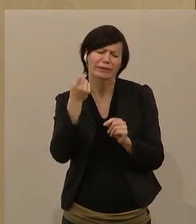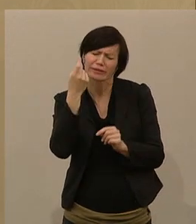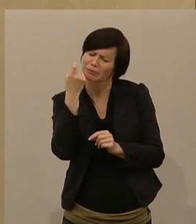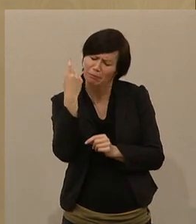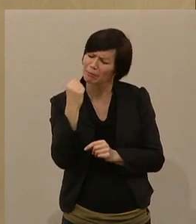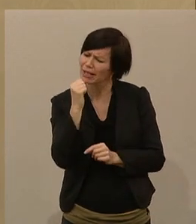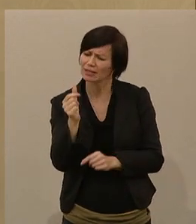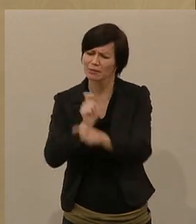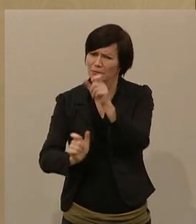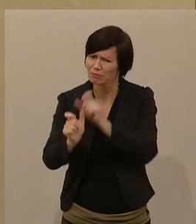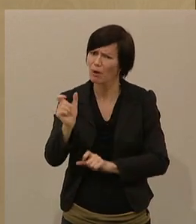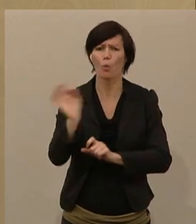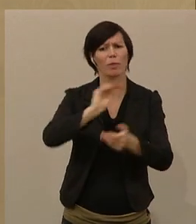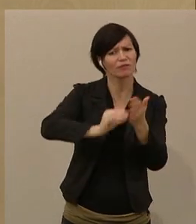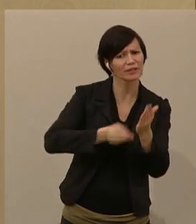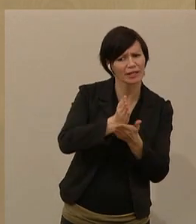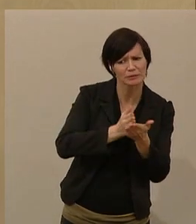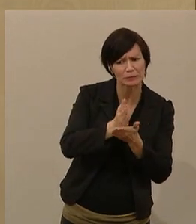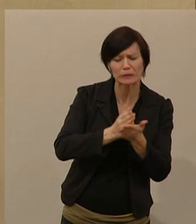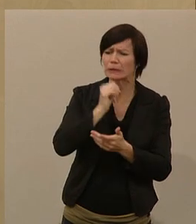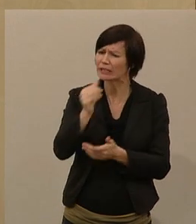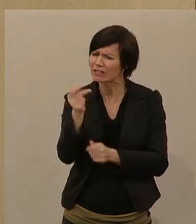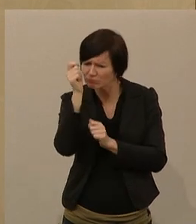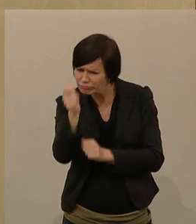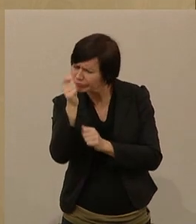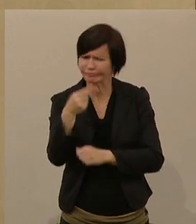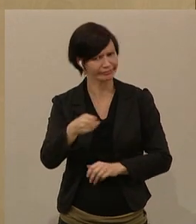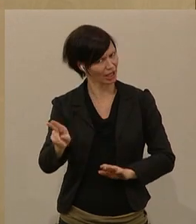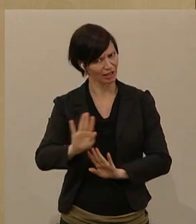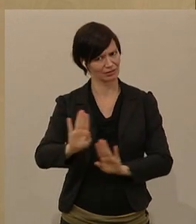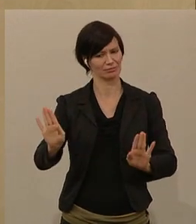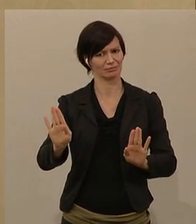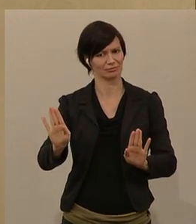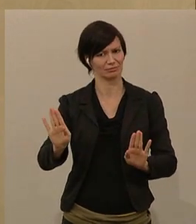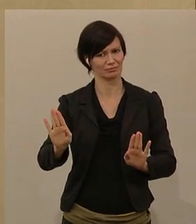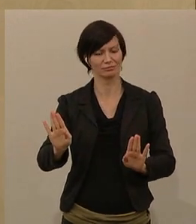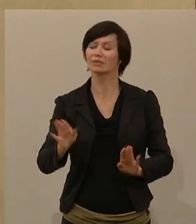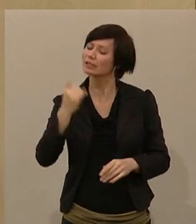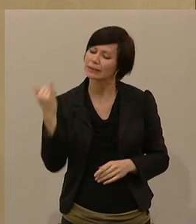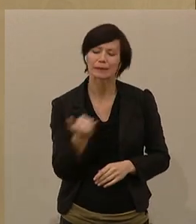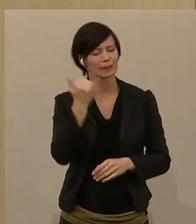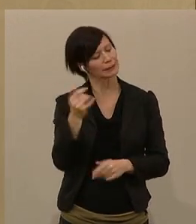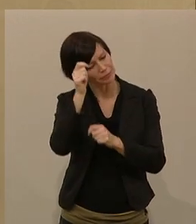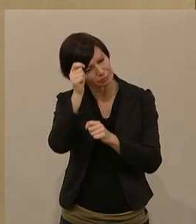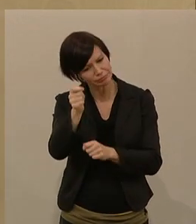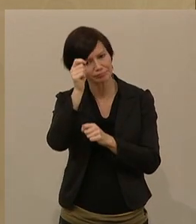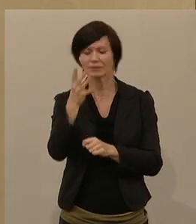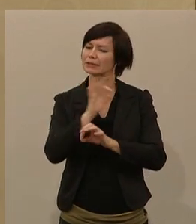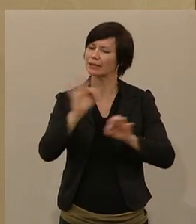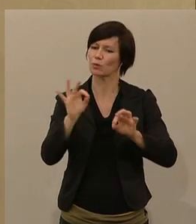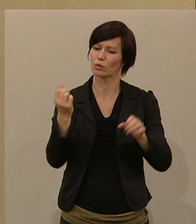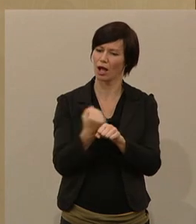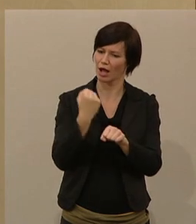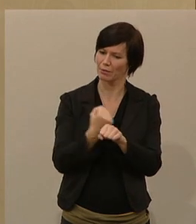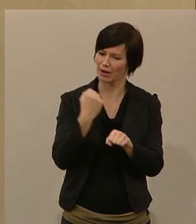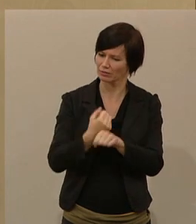Vertragsbediensteten zu tun. Ganz im Gegenteil, ich habe Beamte und Vertragsbedienstete immer geschätzt. Sie leisten gute Arbeit